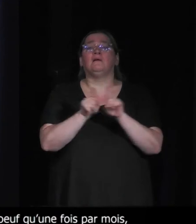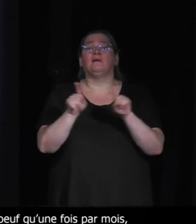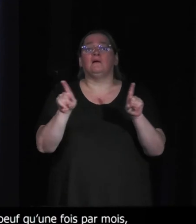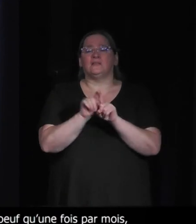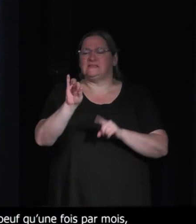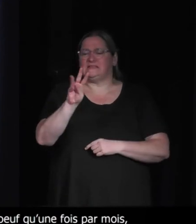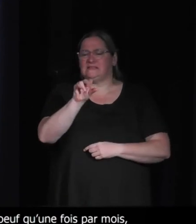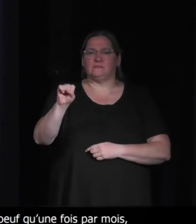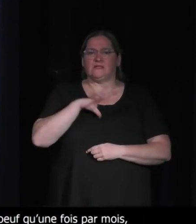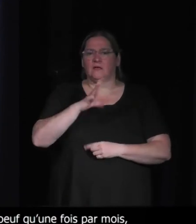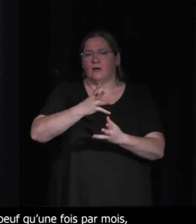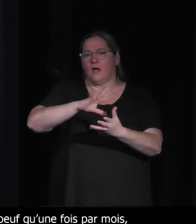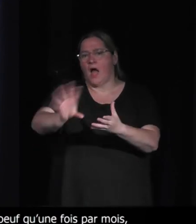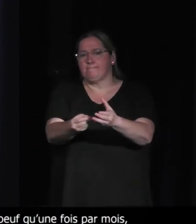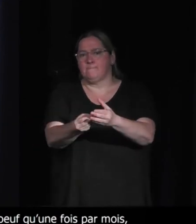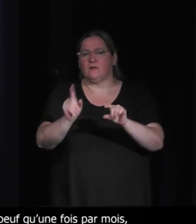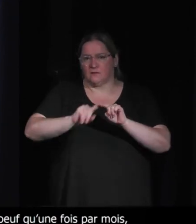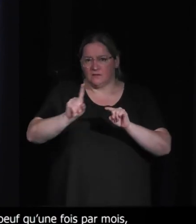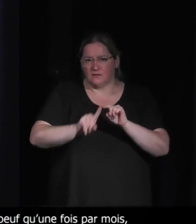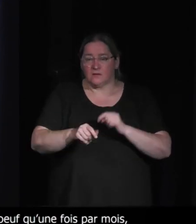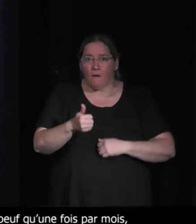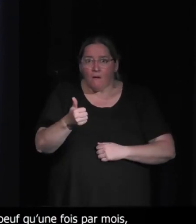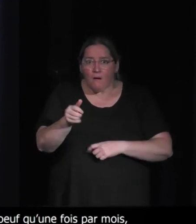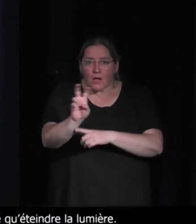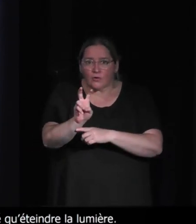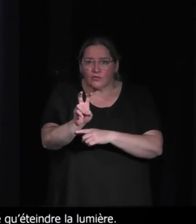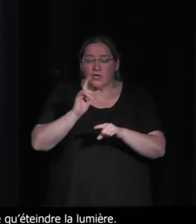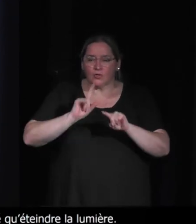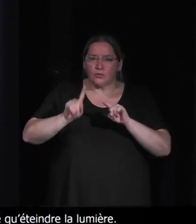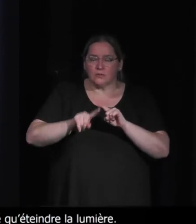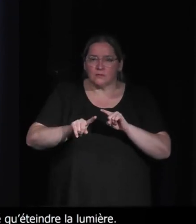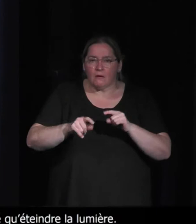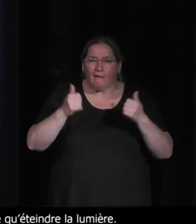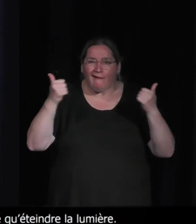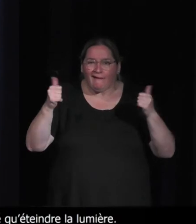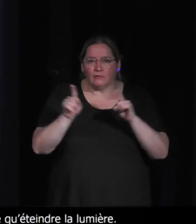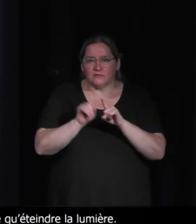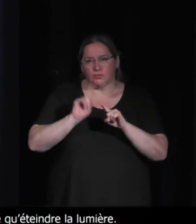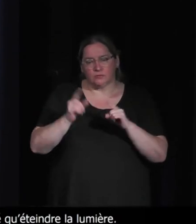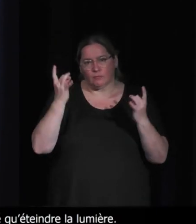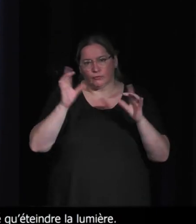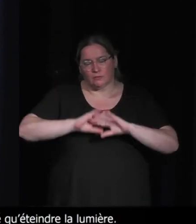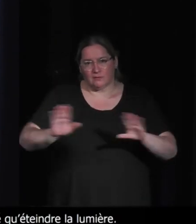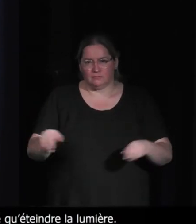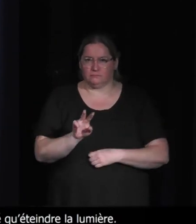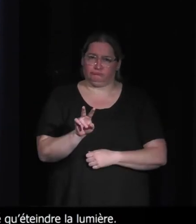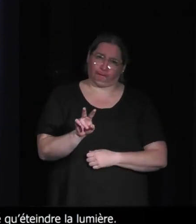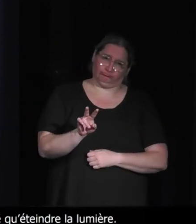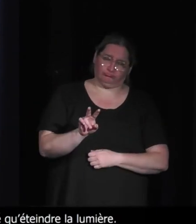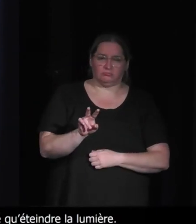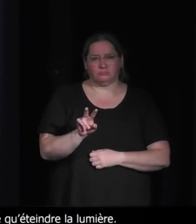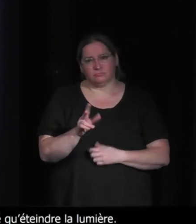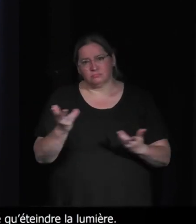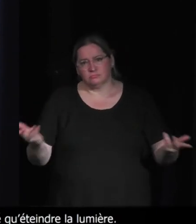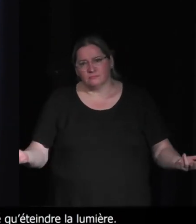des Sims sur l'écologie qui racontait à la fois des trucs vachement pertinents et des trucs complètement à la ramasse. Et donc, ils se demandent, voilà, est-ce que vous donnez,